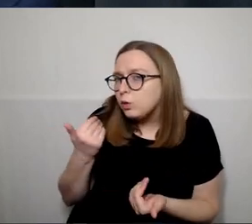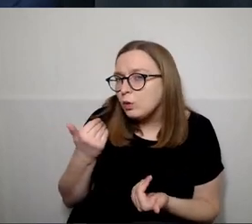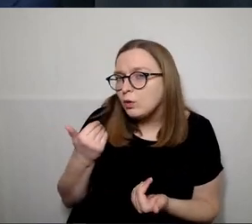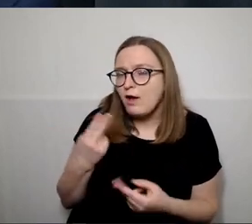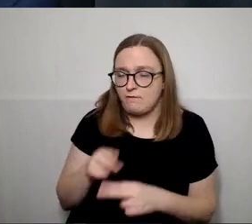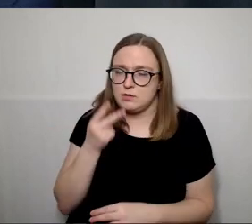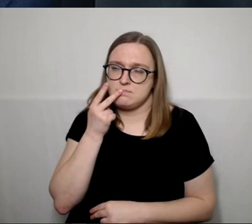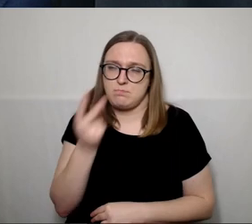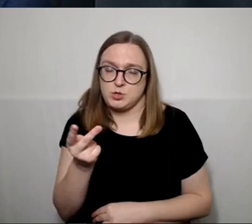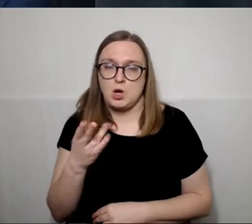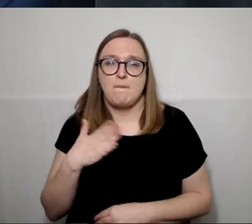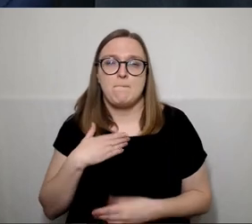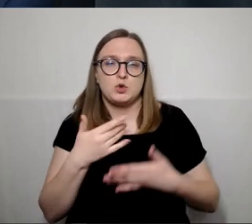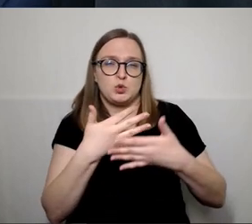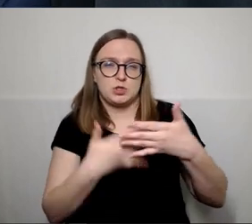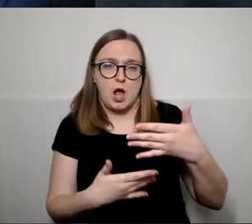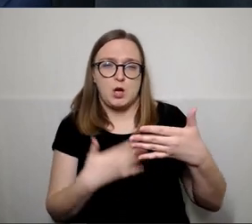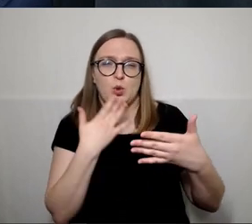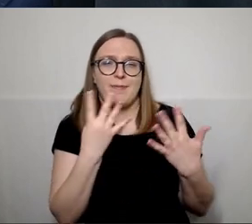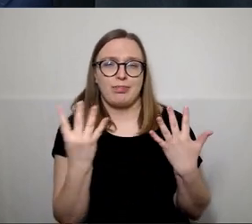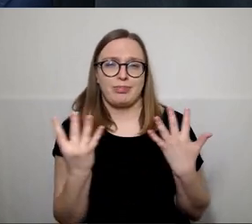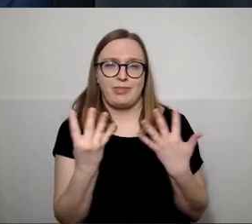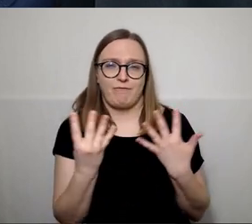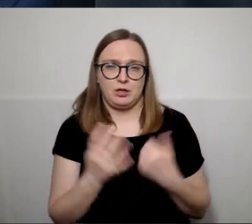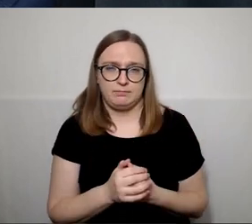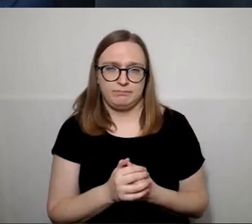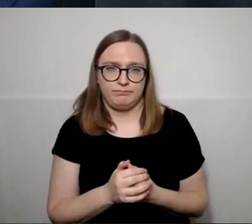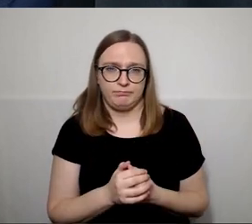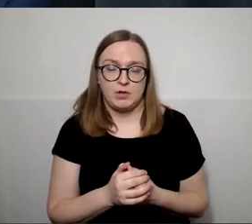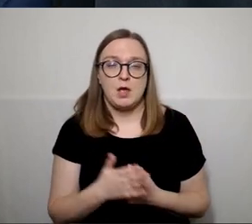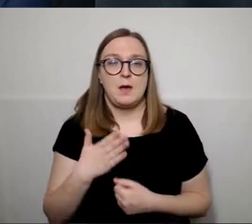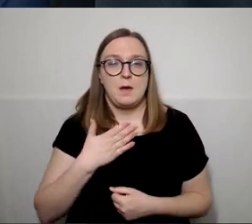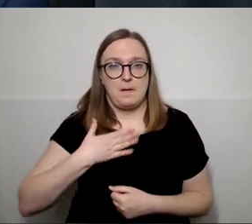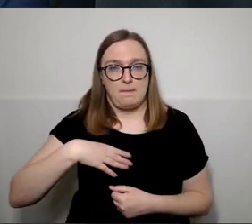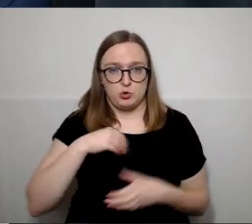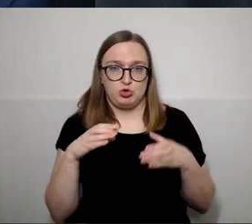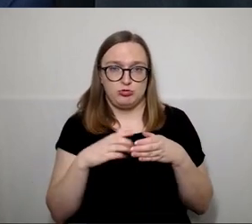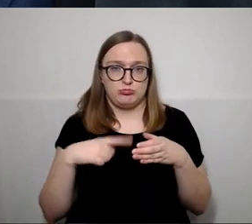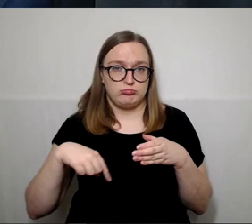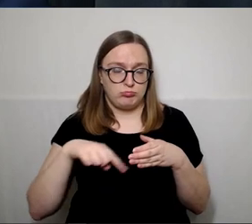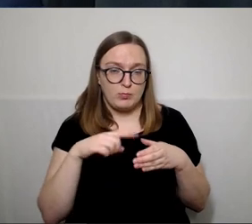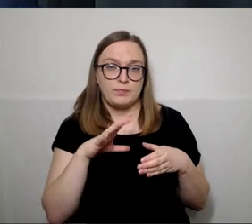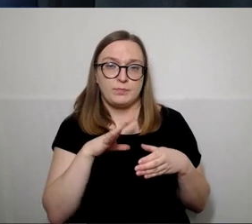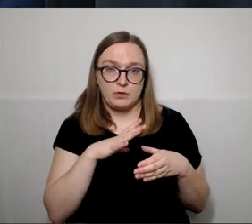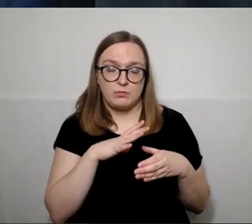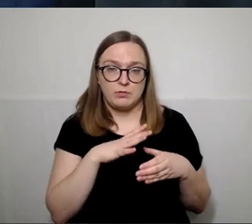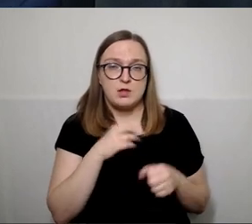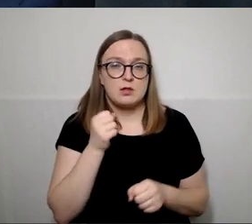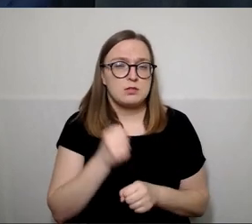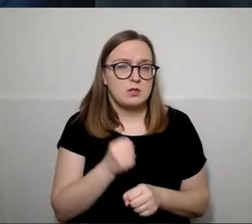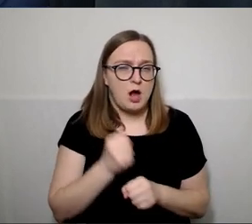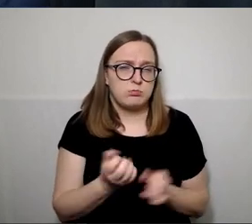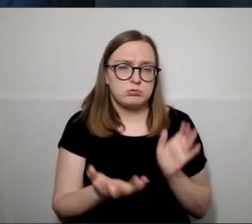sąrašo numeris devyni. Mes esam išnešioję mūsų darbų, atliktų